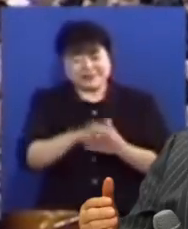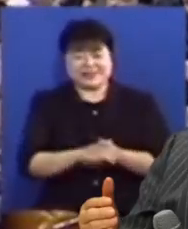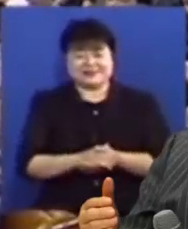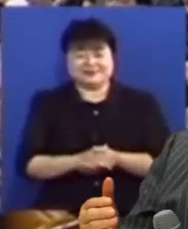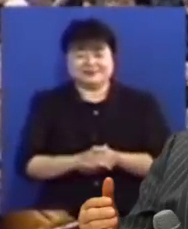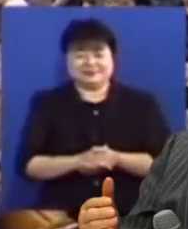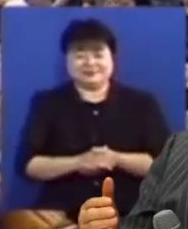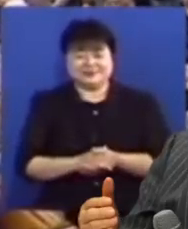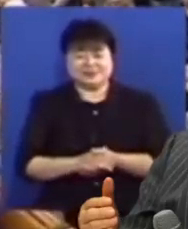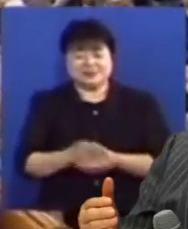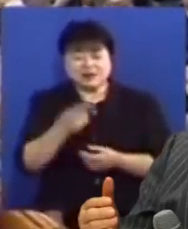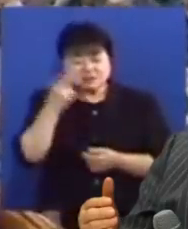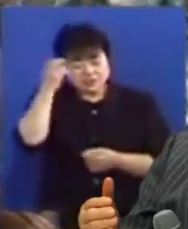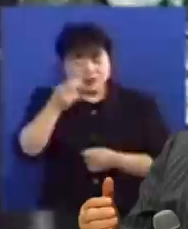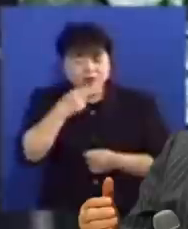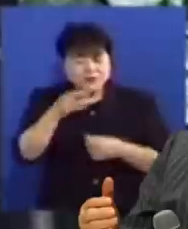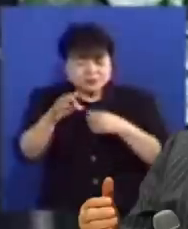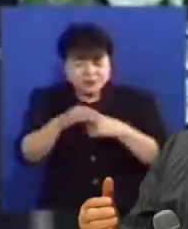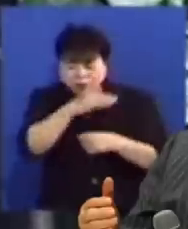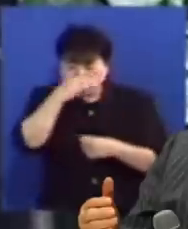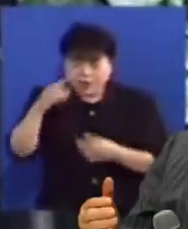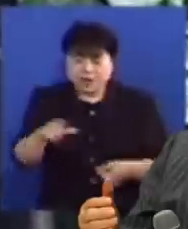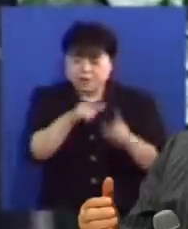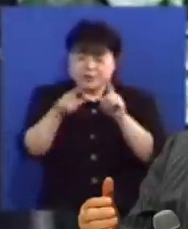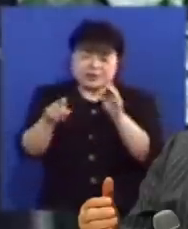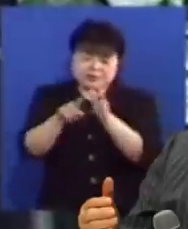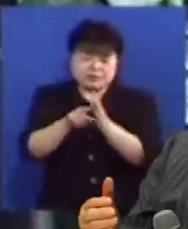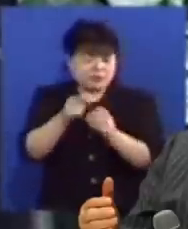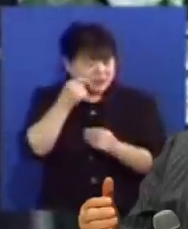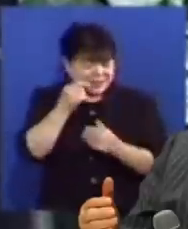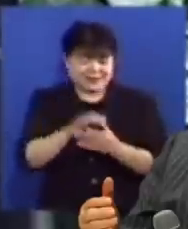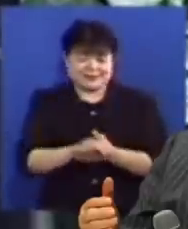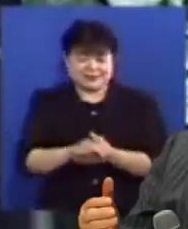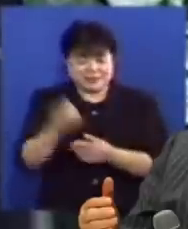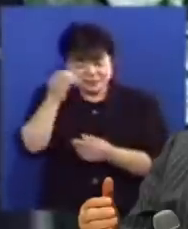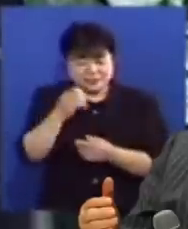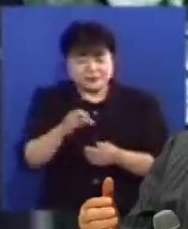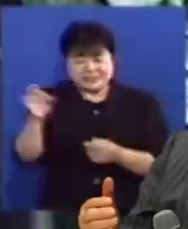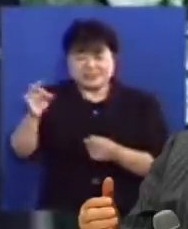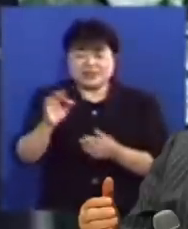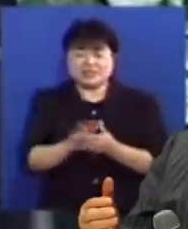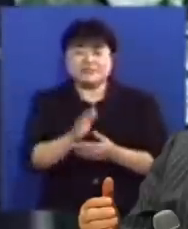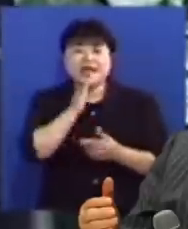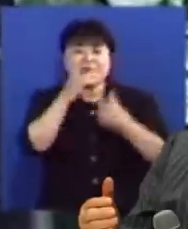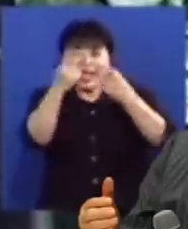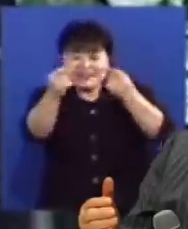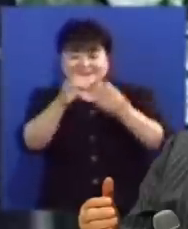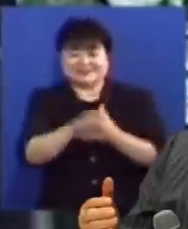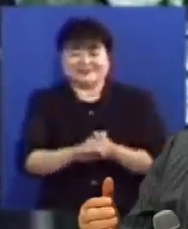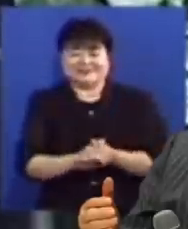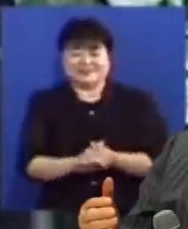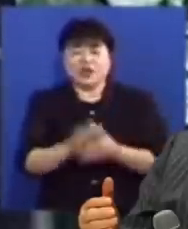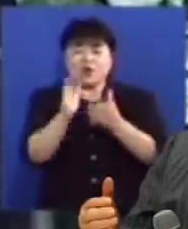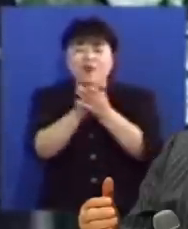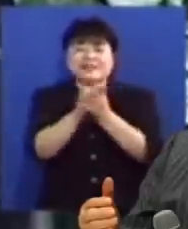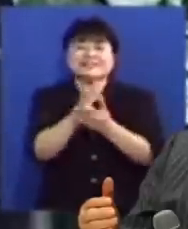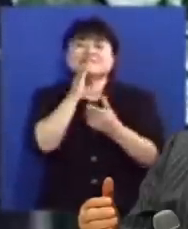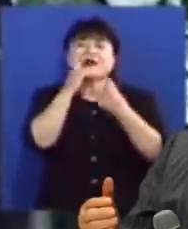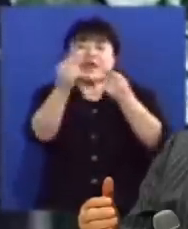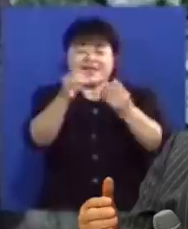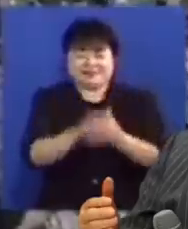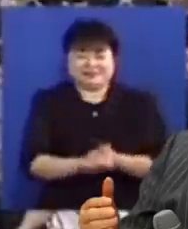이것 없이는 우리가 올바른 신앙생활을 할 수가 없습니다 성령님을 인정하시면 아멘하십시다 환영하시면